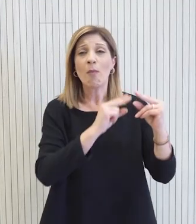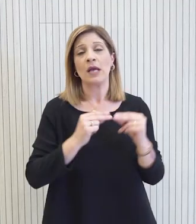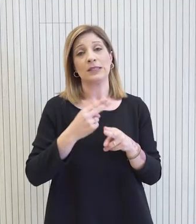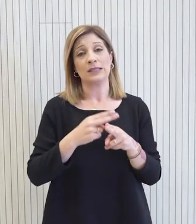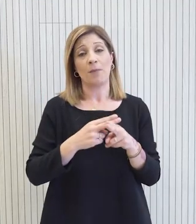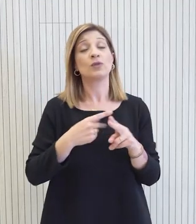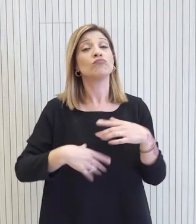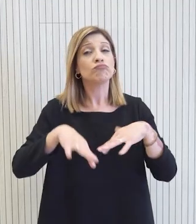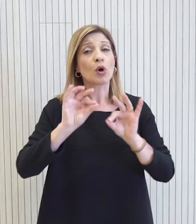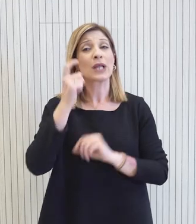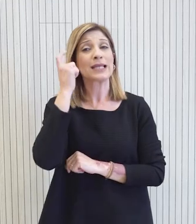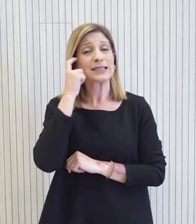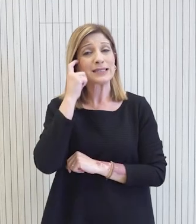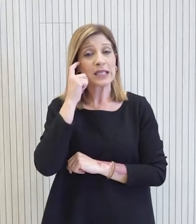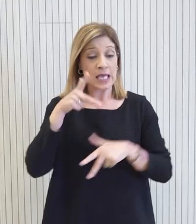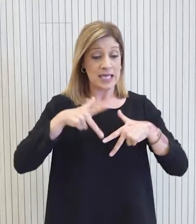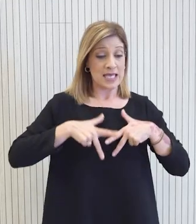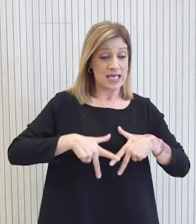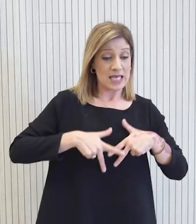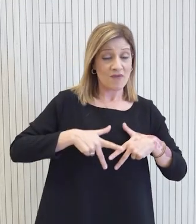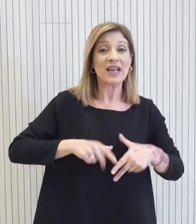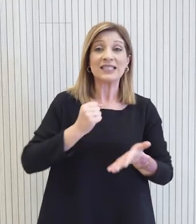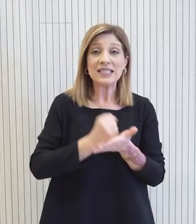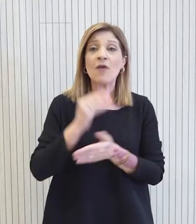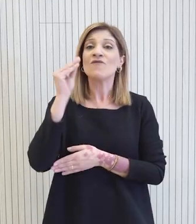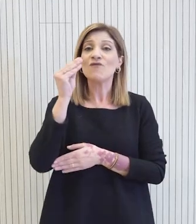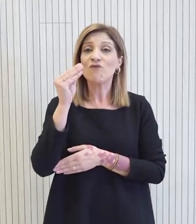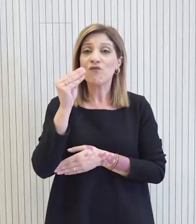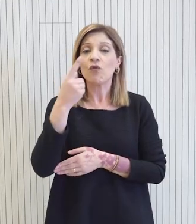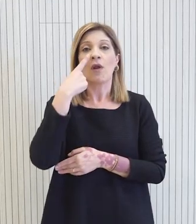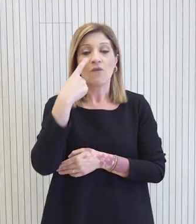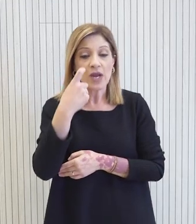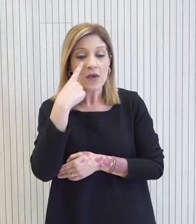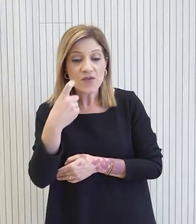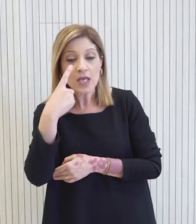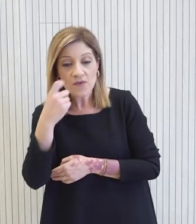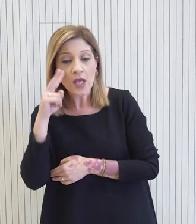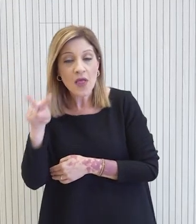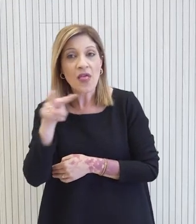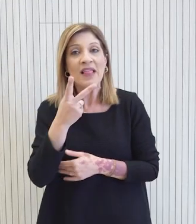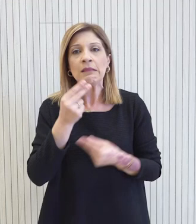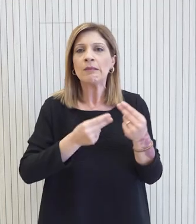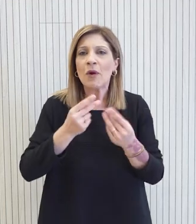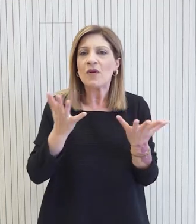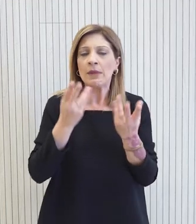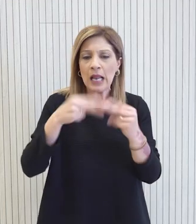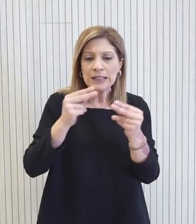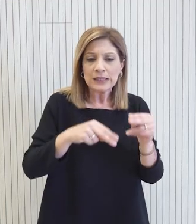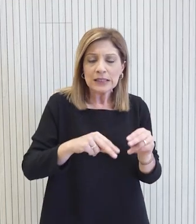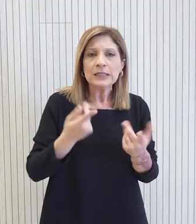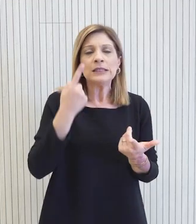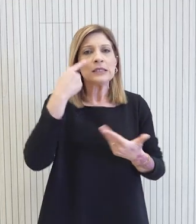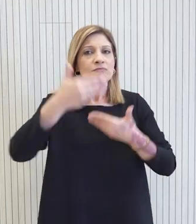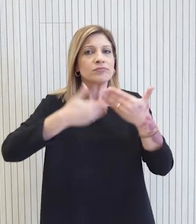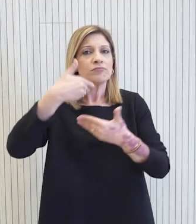την πρώτη στιγμή ότι όχι μόνο η κυβέρνηση αλλά και η ίδια νομοθετική εξουσία έχει εντοπίσει τις προκλήσεις που θα αντιμετωπίσουμε που θα κληθούμε